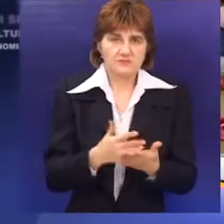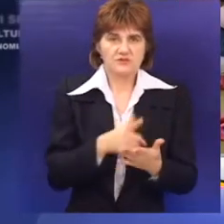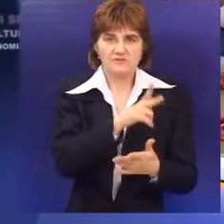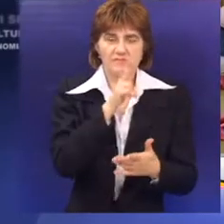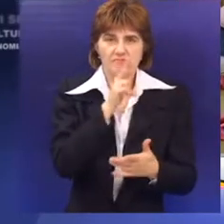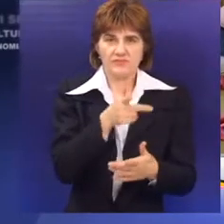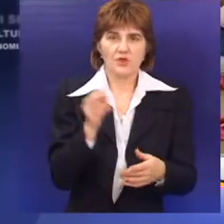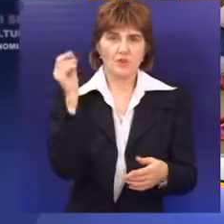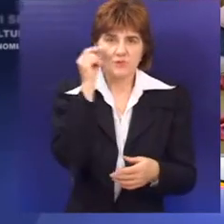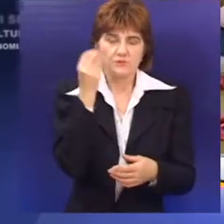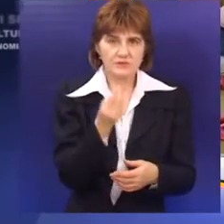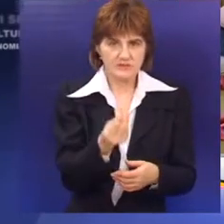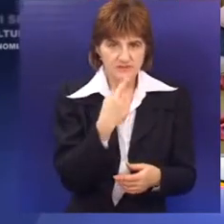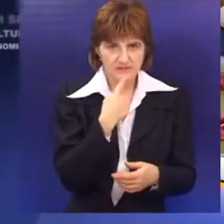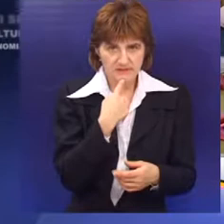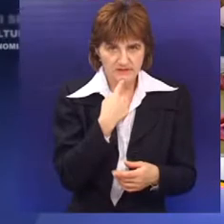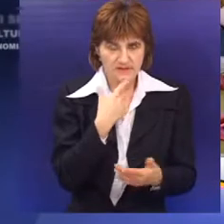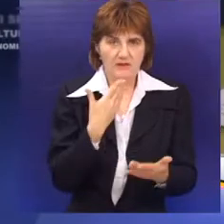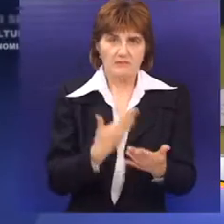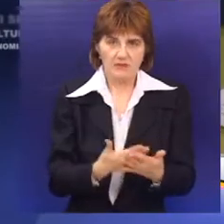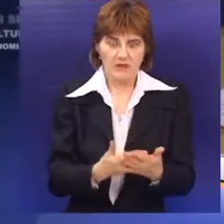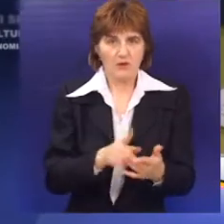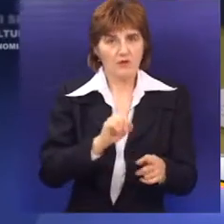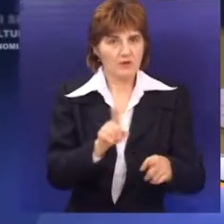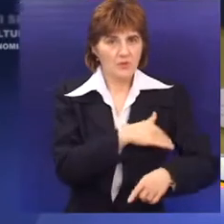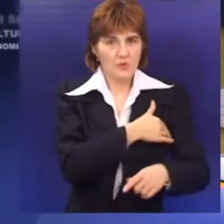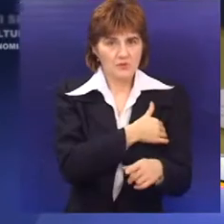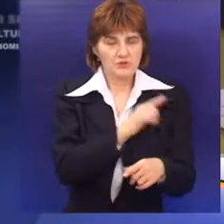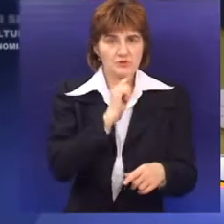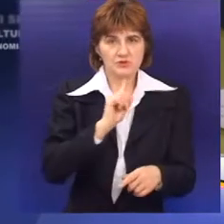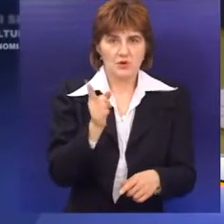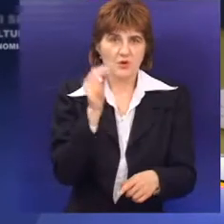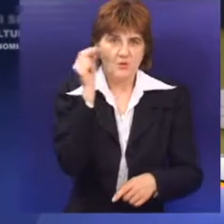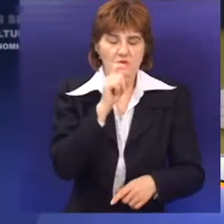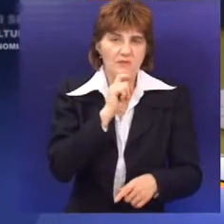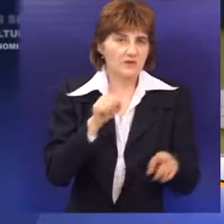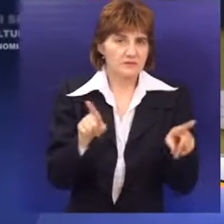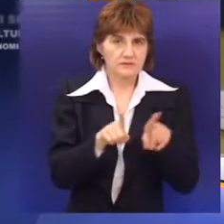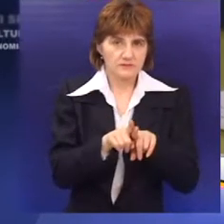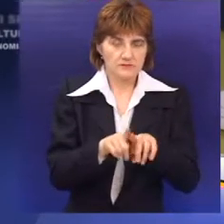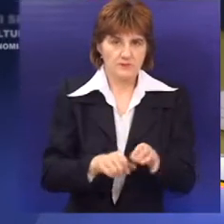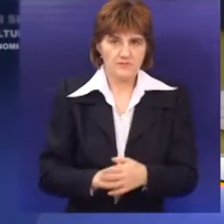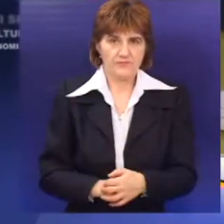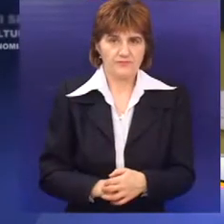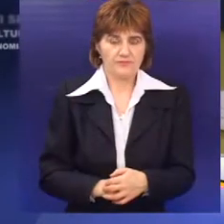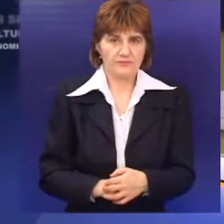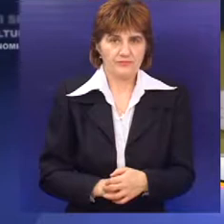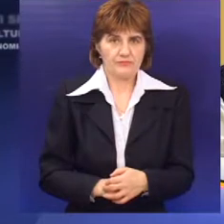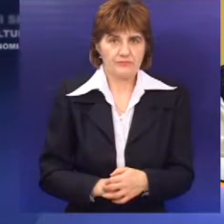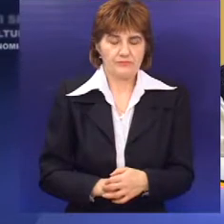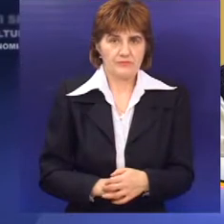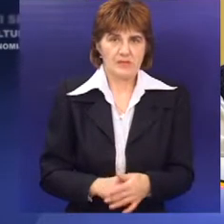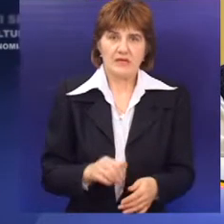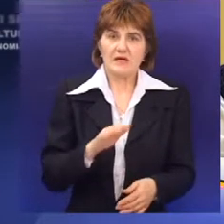stvaraju averziju prema jeziku. Isti problem dešava se i sa učenicama koji fakultativno uče mađarski jezik. Deca koja